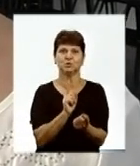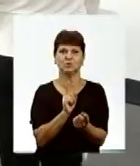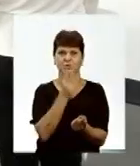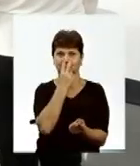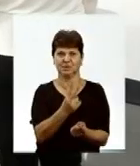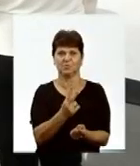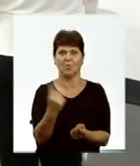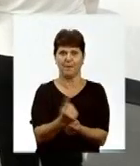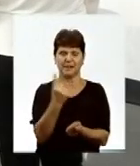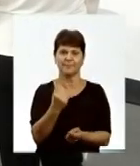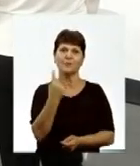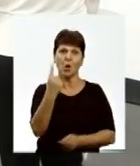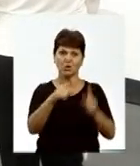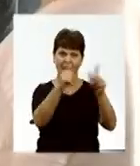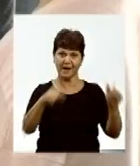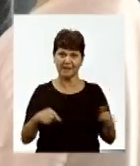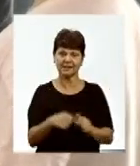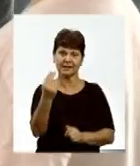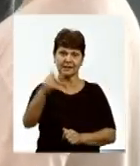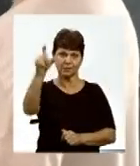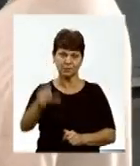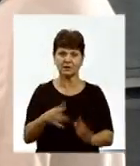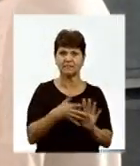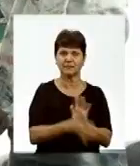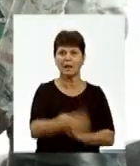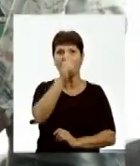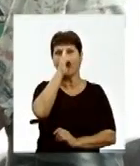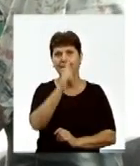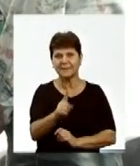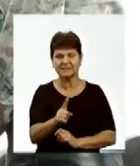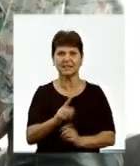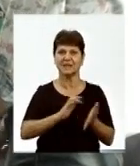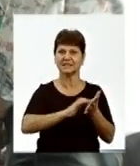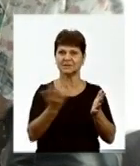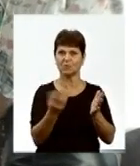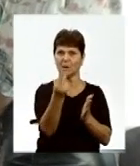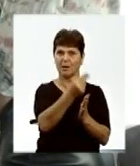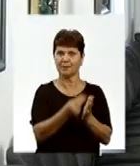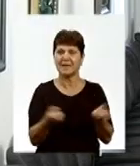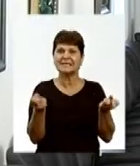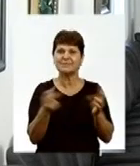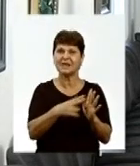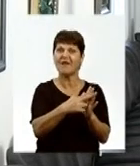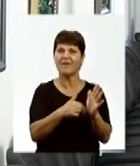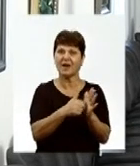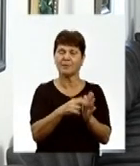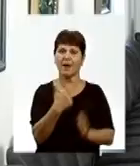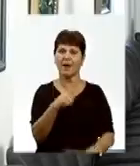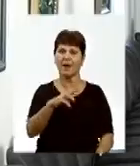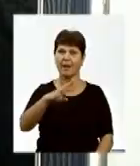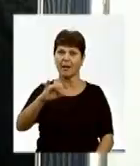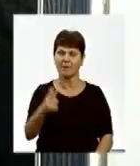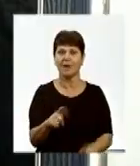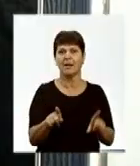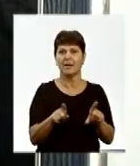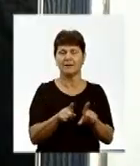вперше. На одну картину художниця витрачає місяць часу. На скло малюнок наноситься спеціальними фарбами та емалями. Також